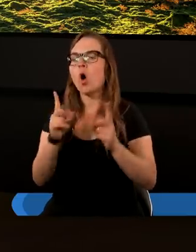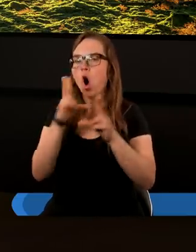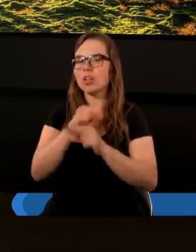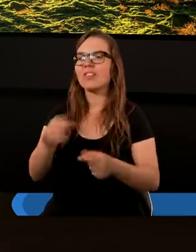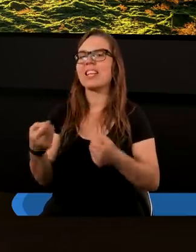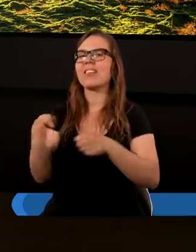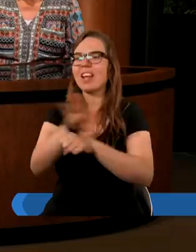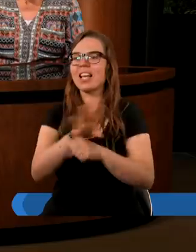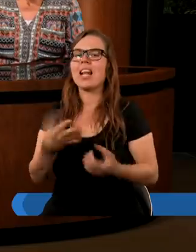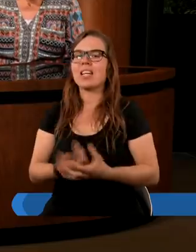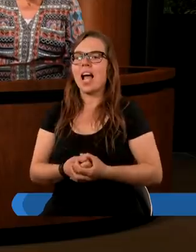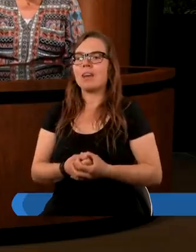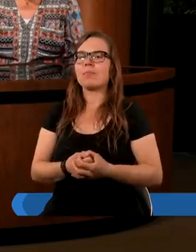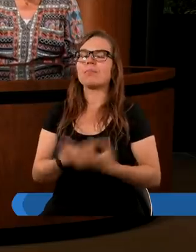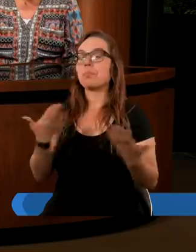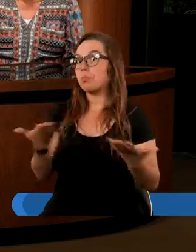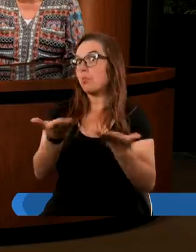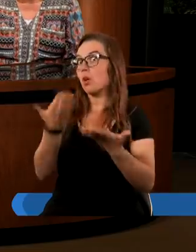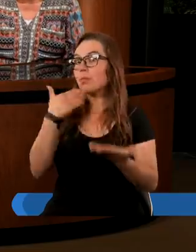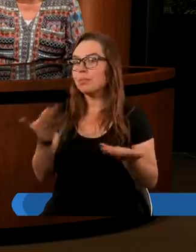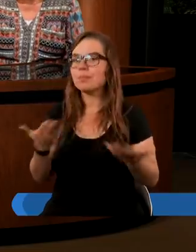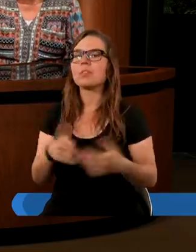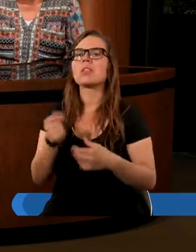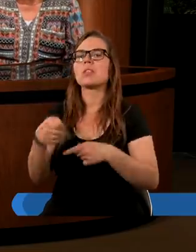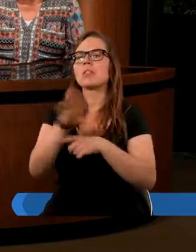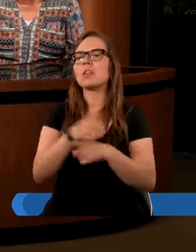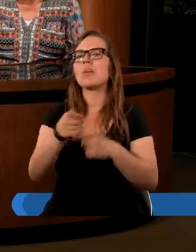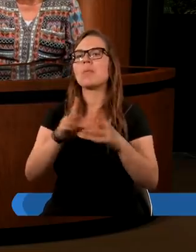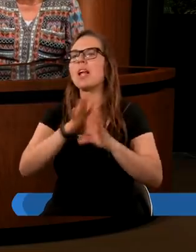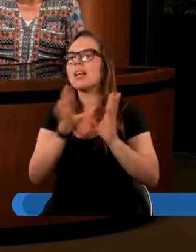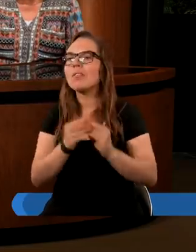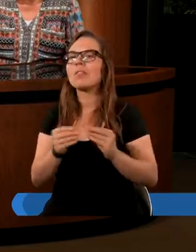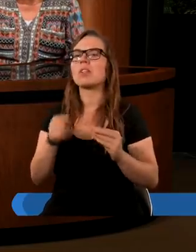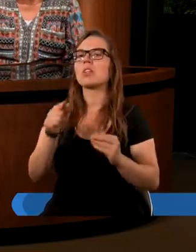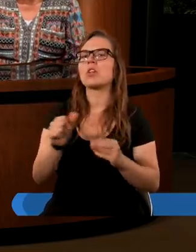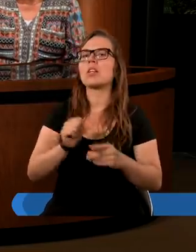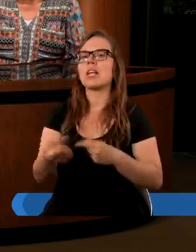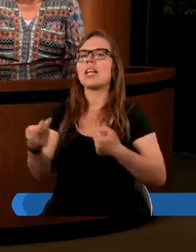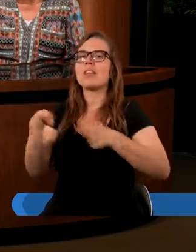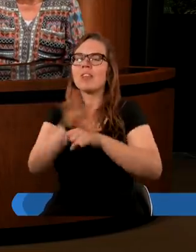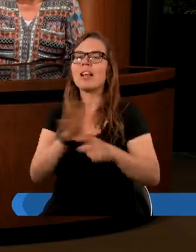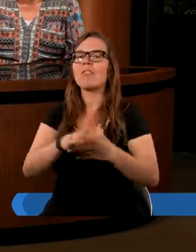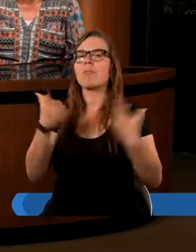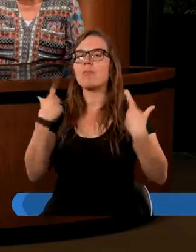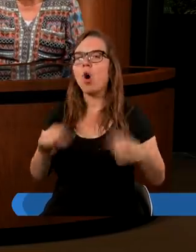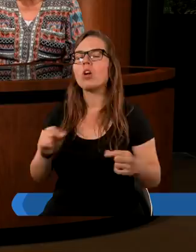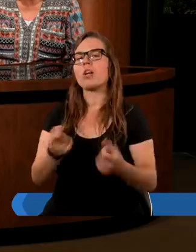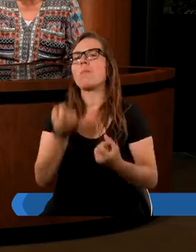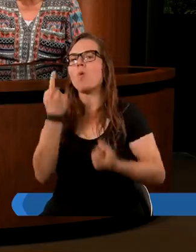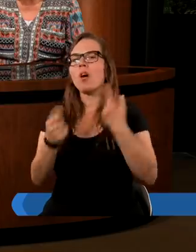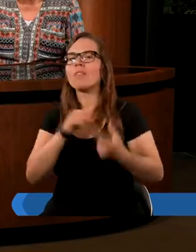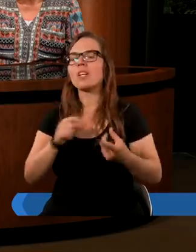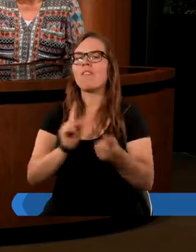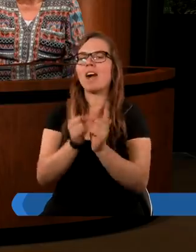zwiedzenia? No, proszę bardzo. Przede wszystkim najpierw jest to zwiedzenie w postaci pojawiania